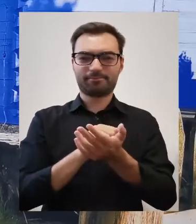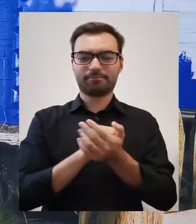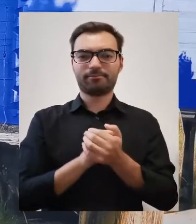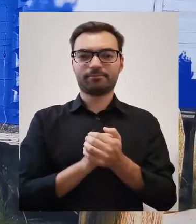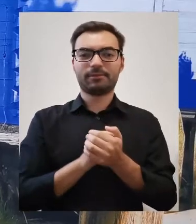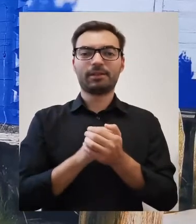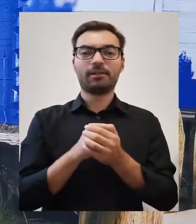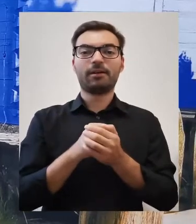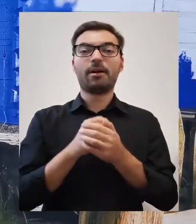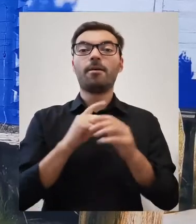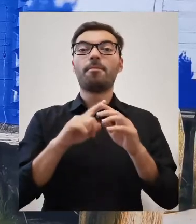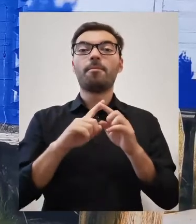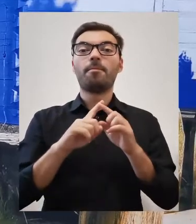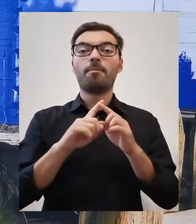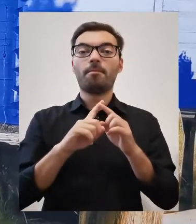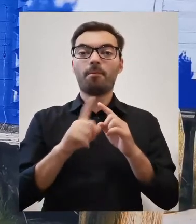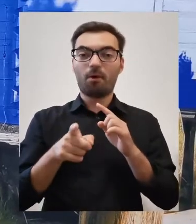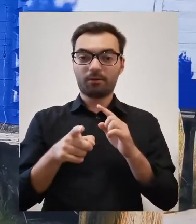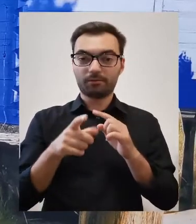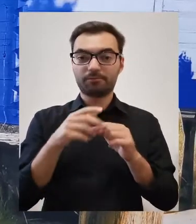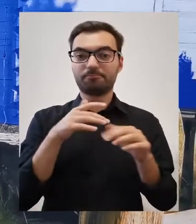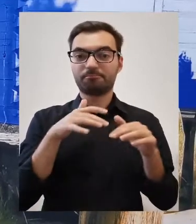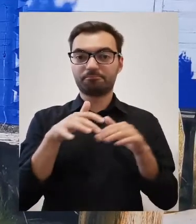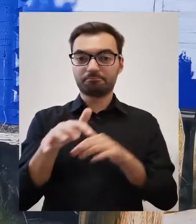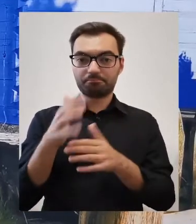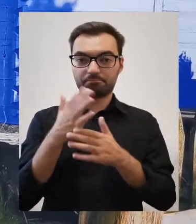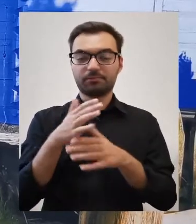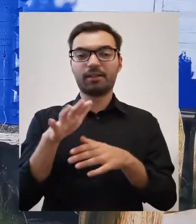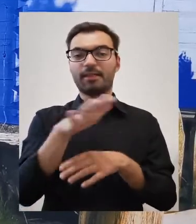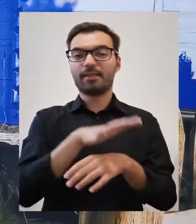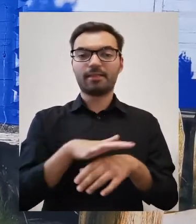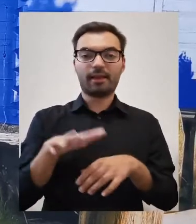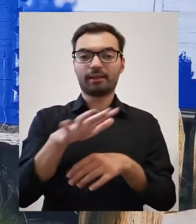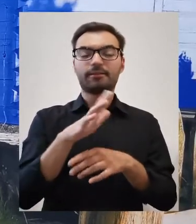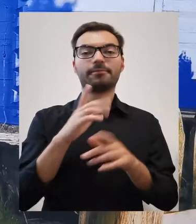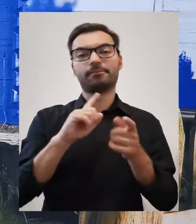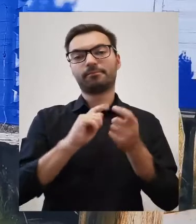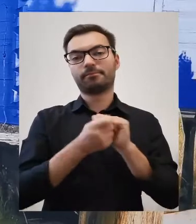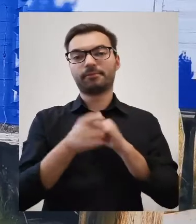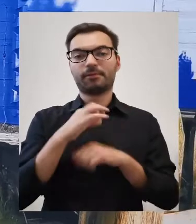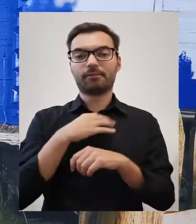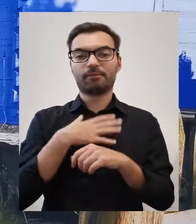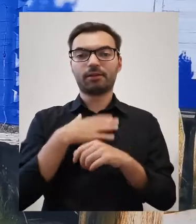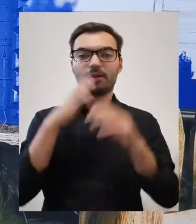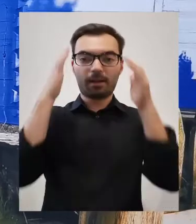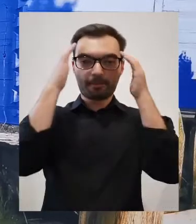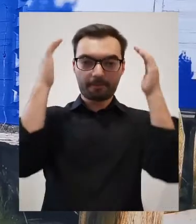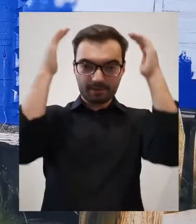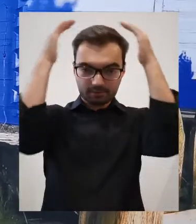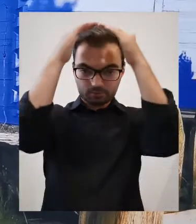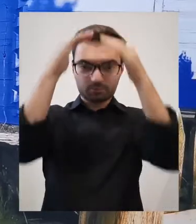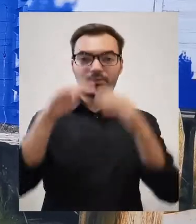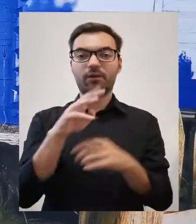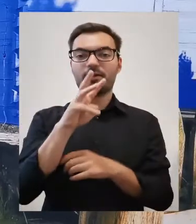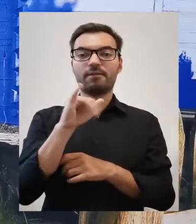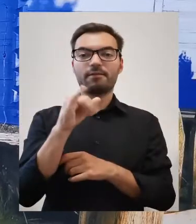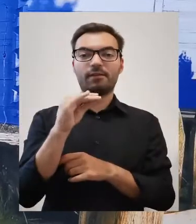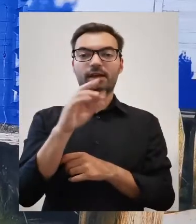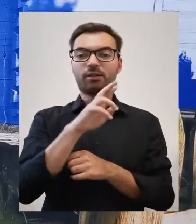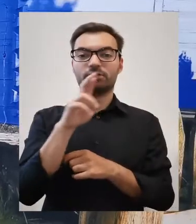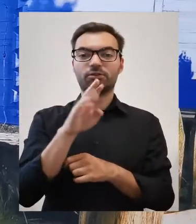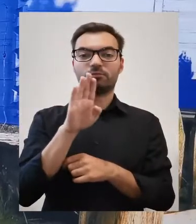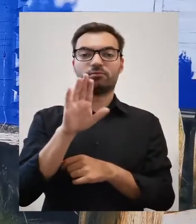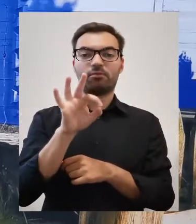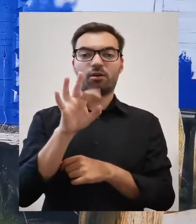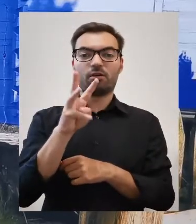z ziemią, a niedługo po ich przejściu tereny te stały się własnością biskupa Stefana